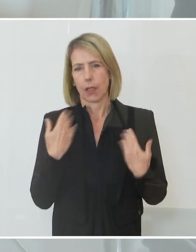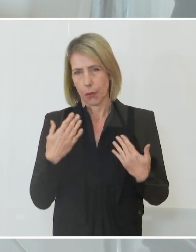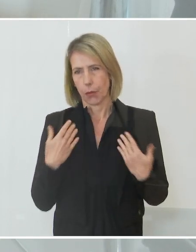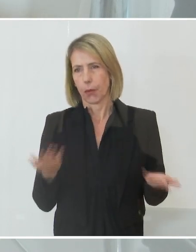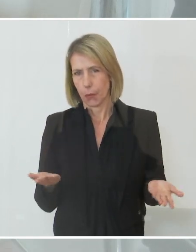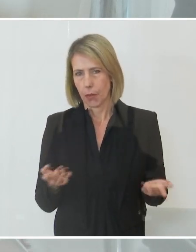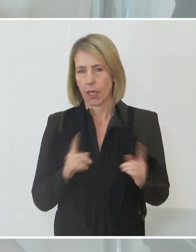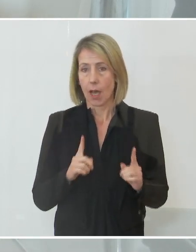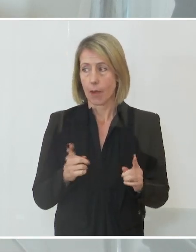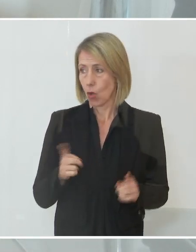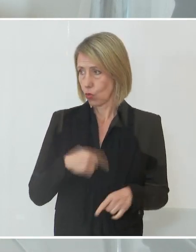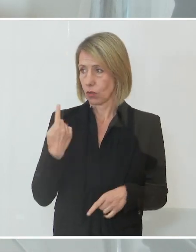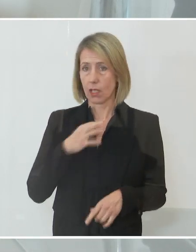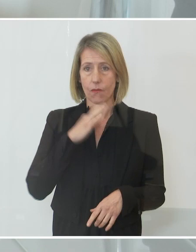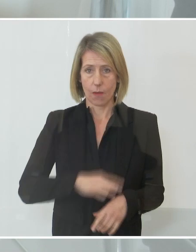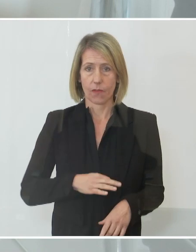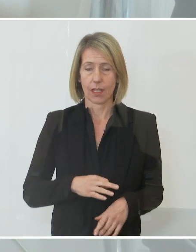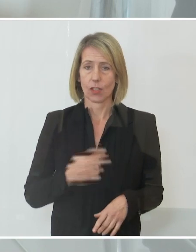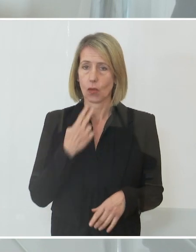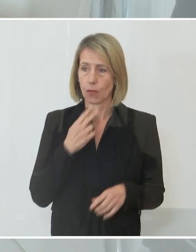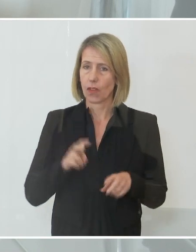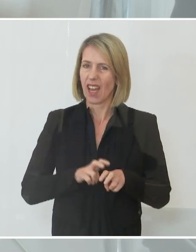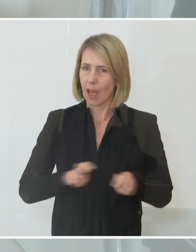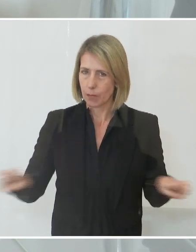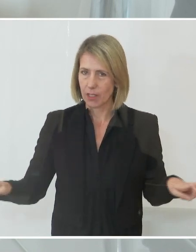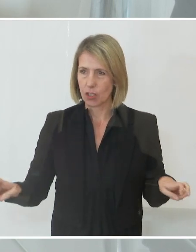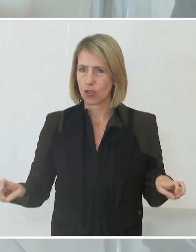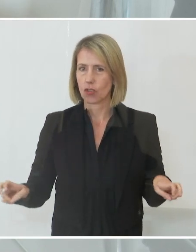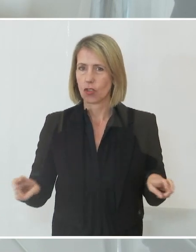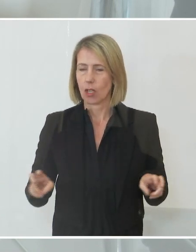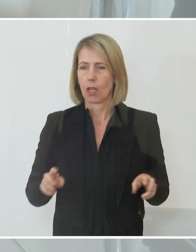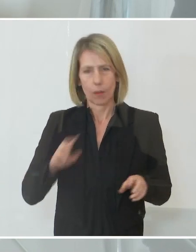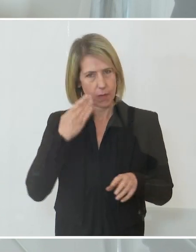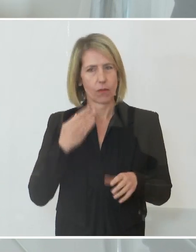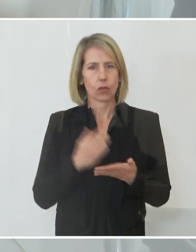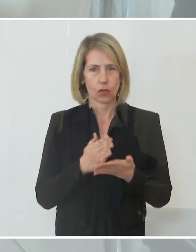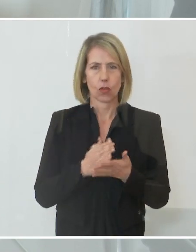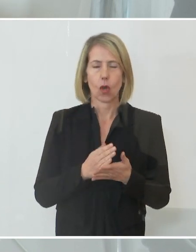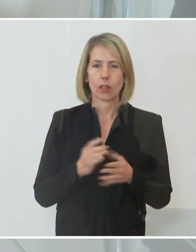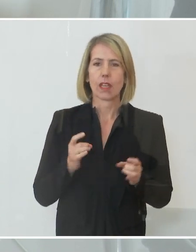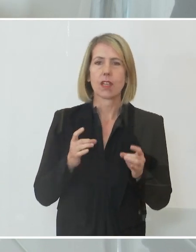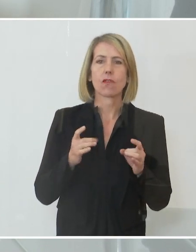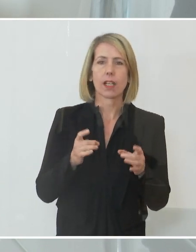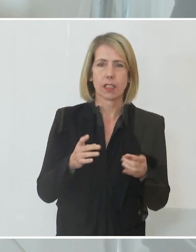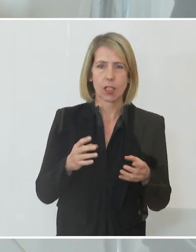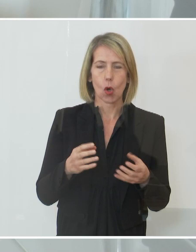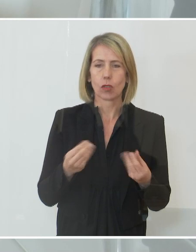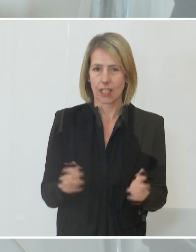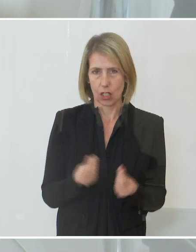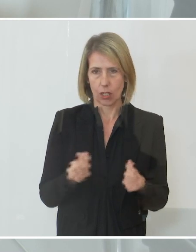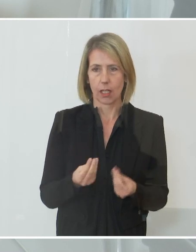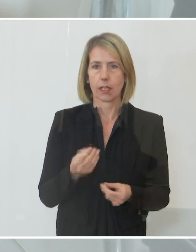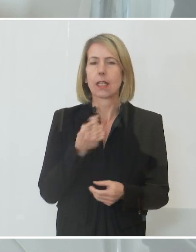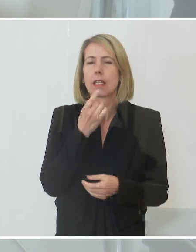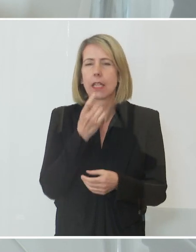ung, und das ist allen hier bewusst, die hier am Tisch sitzen, die Entwicklung des Infektionsgeschehen genau zu beob